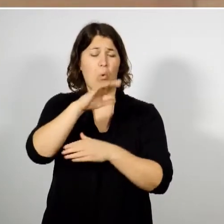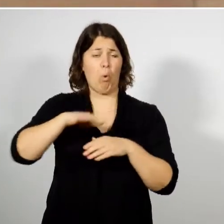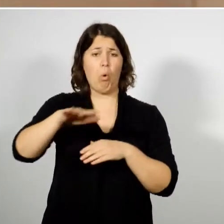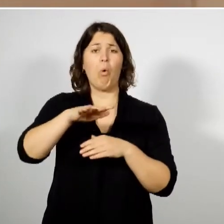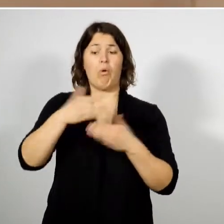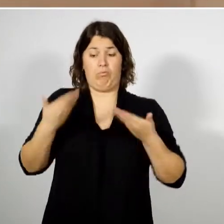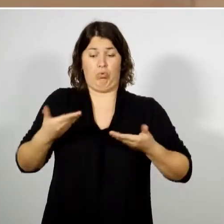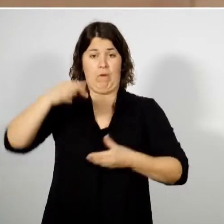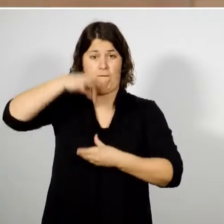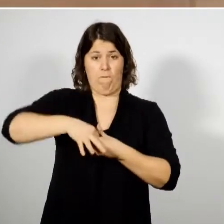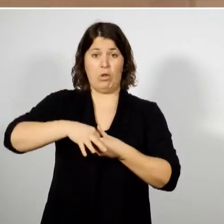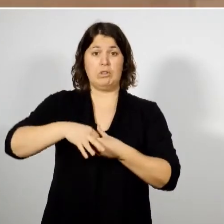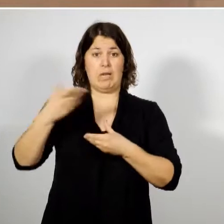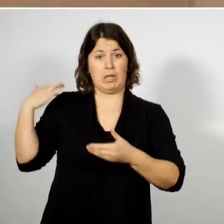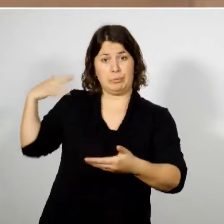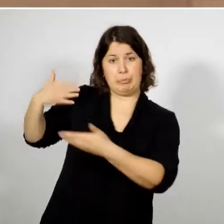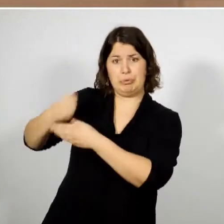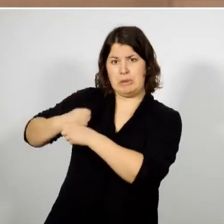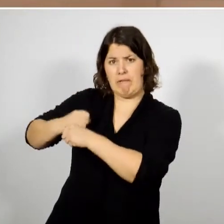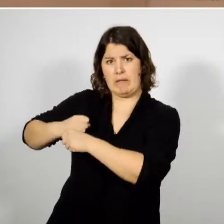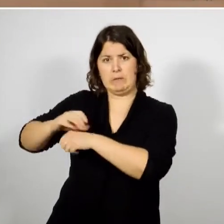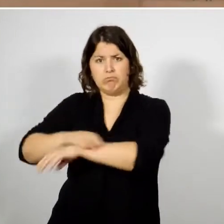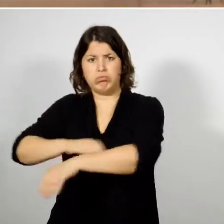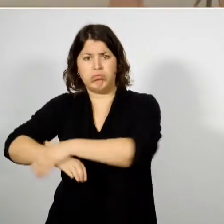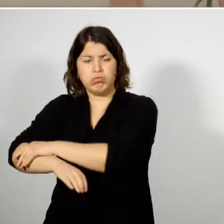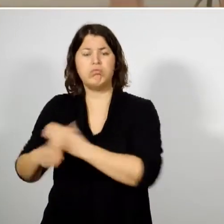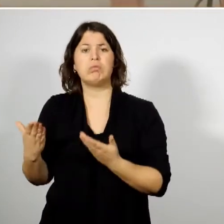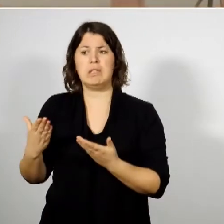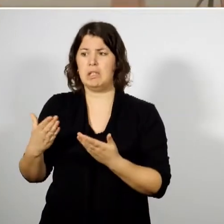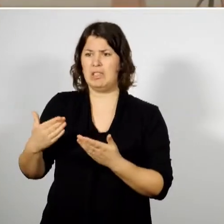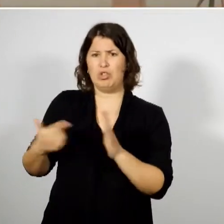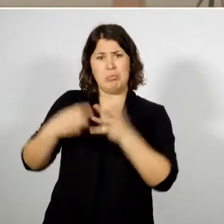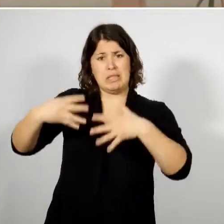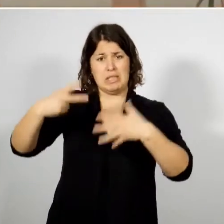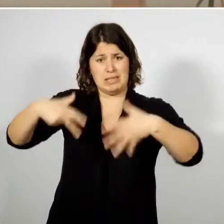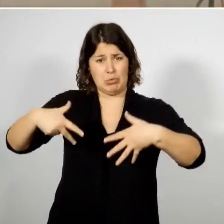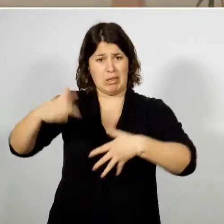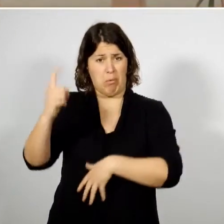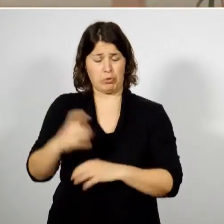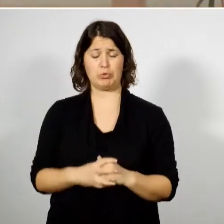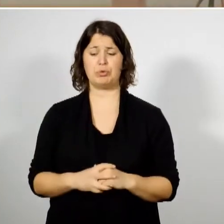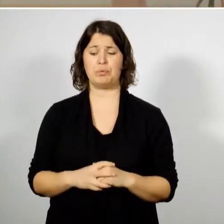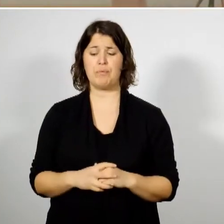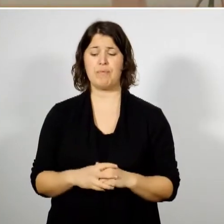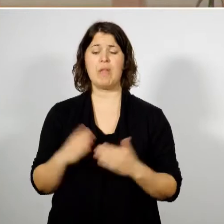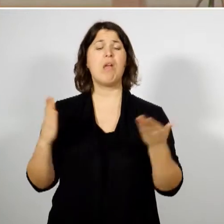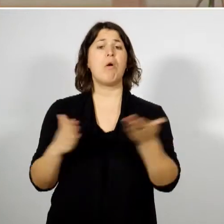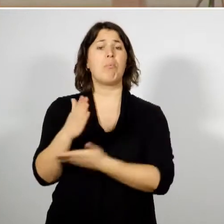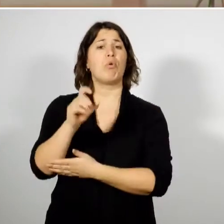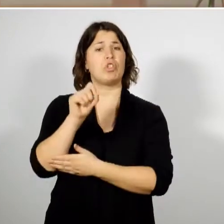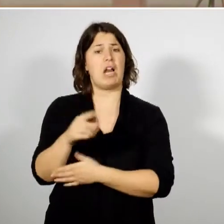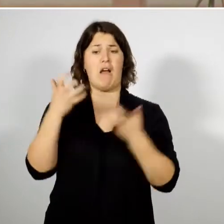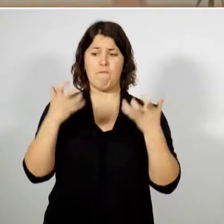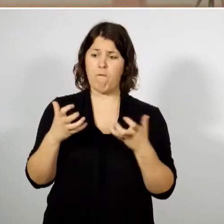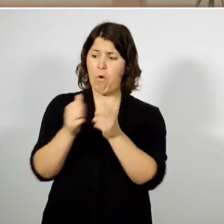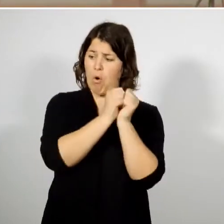au vote aujourd'hui est le fruit d'un travail de fond que nous avons engagé depuis 2018. Ce projet, nous l'avons voulu co